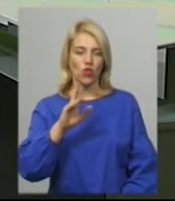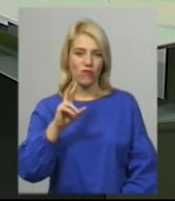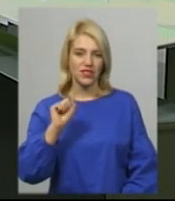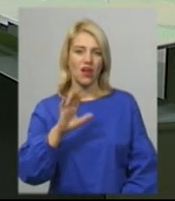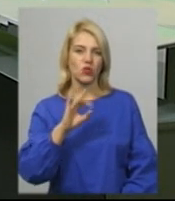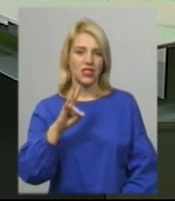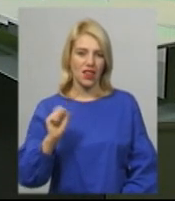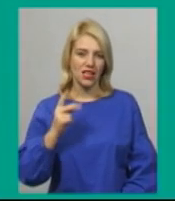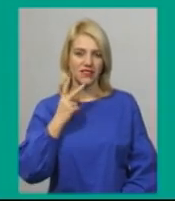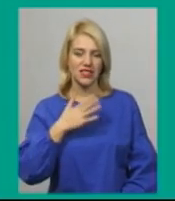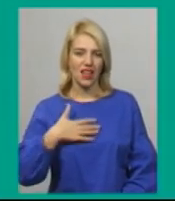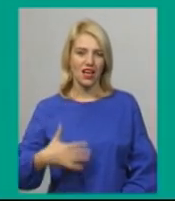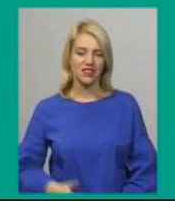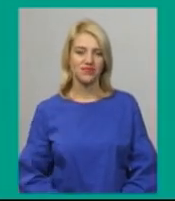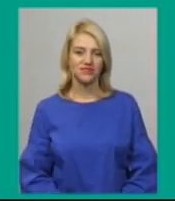побачите.